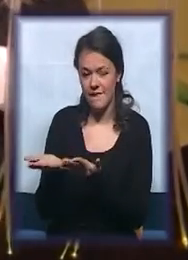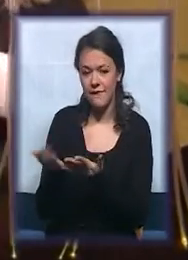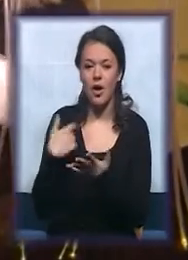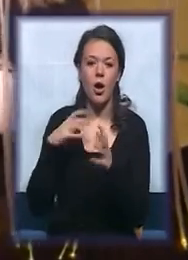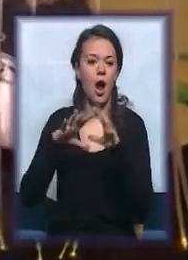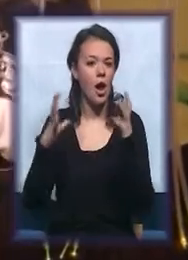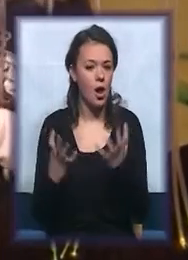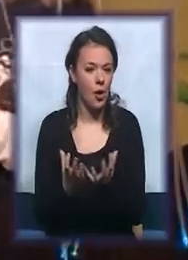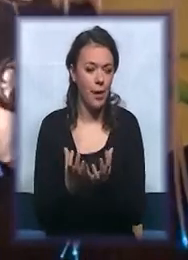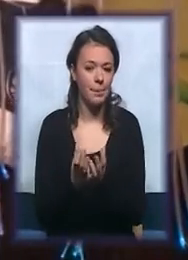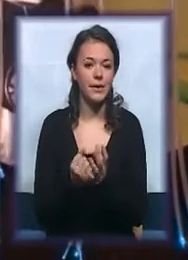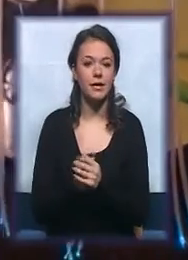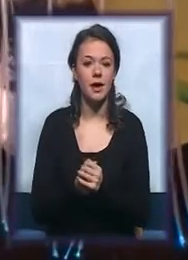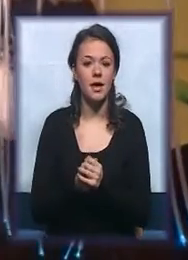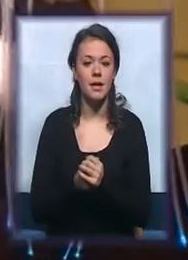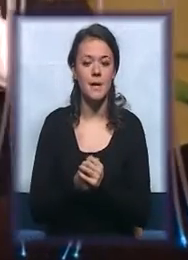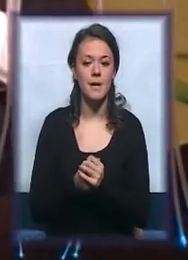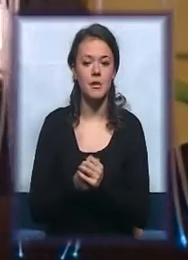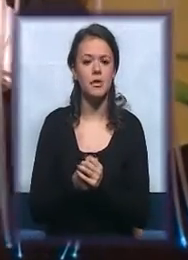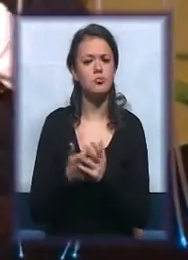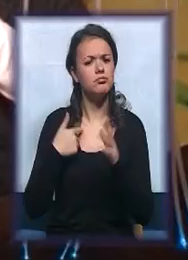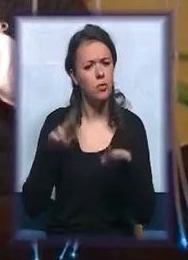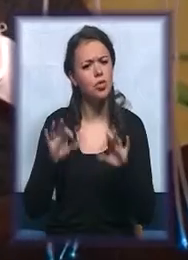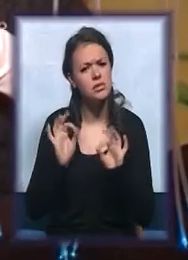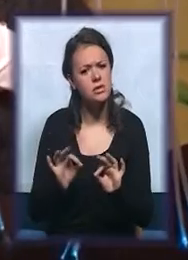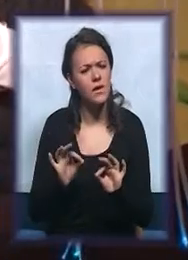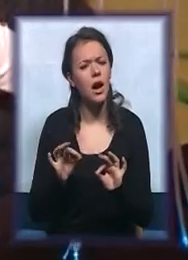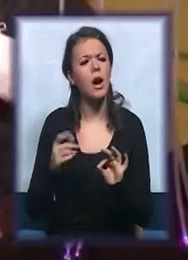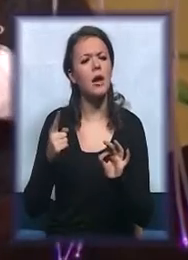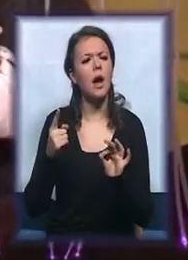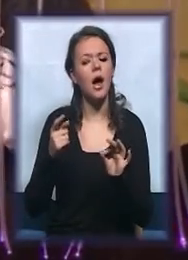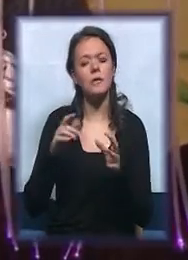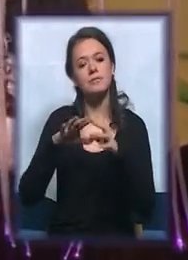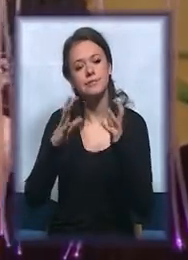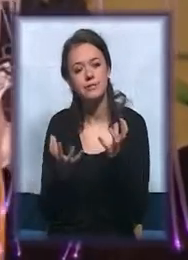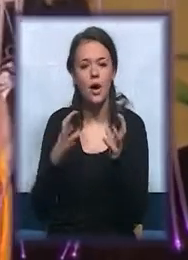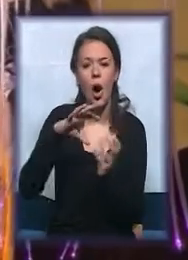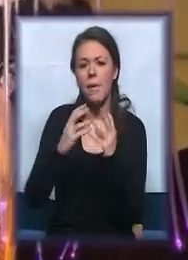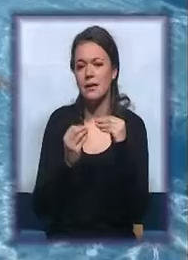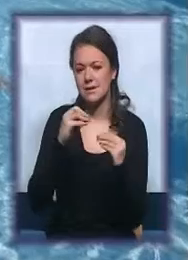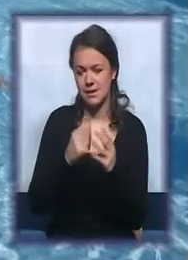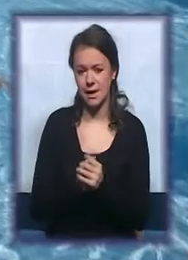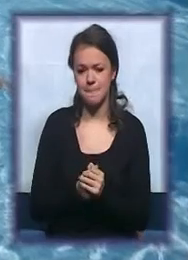lopte i mogu zaista da se prave razni oblici, modeli i tako.